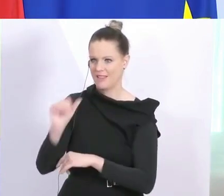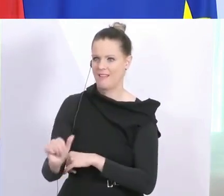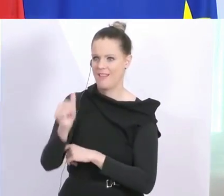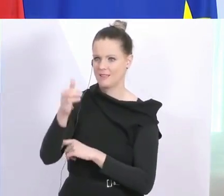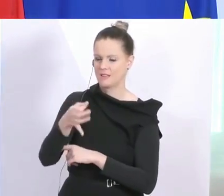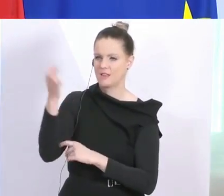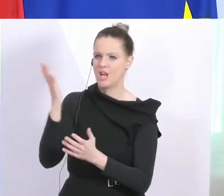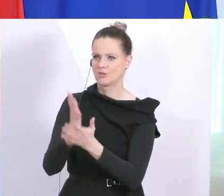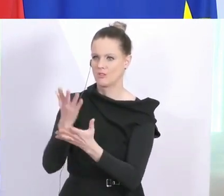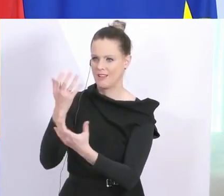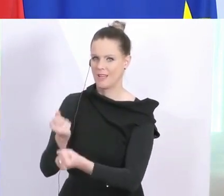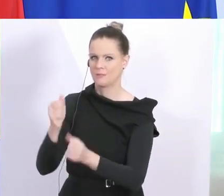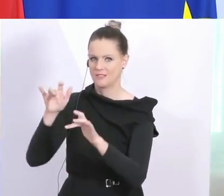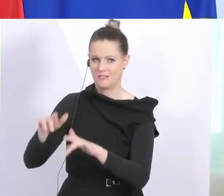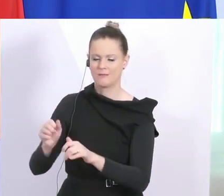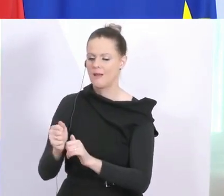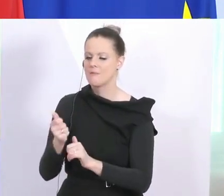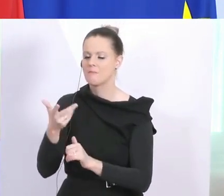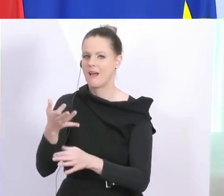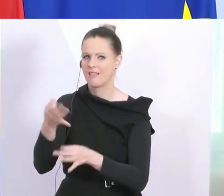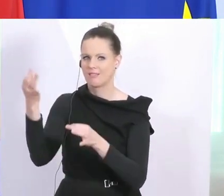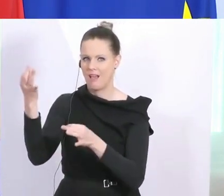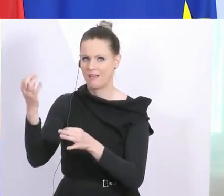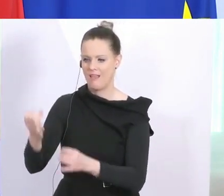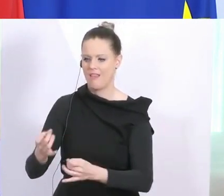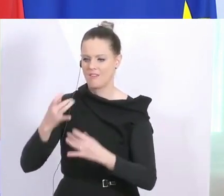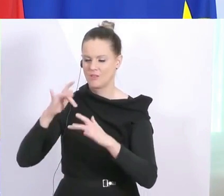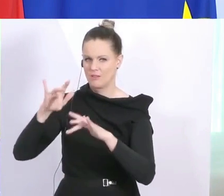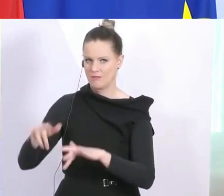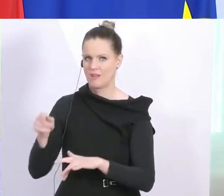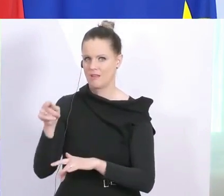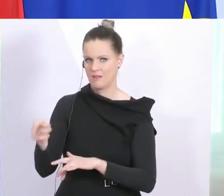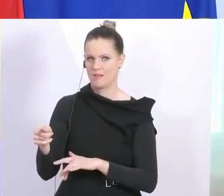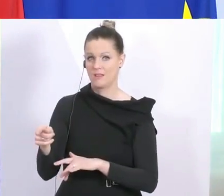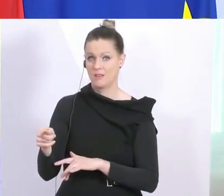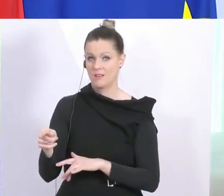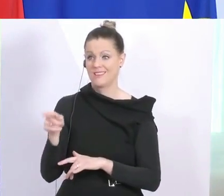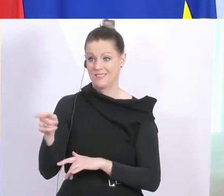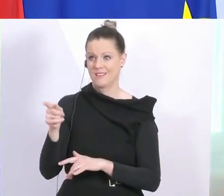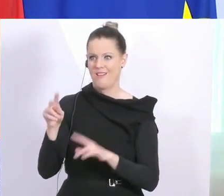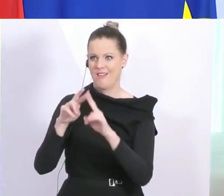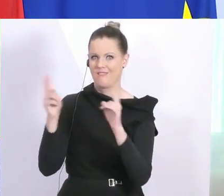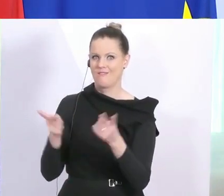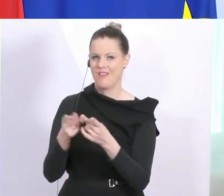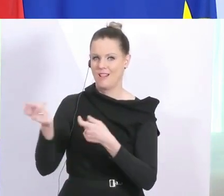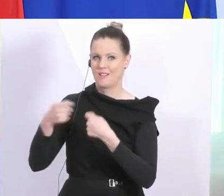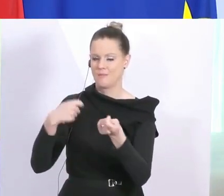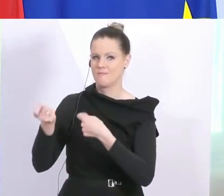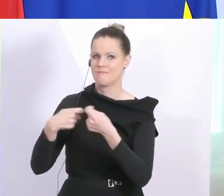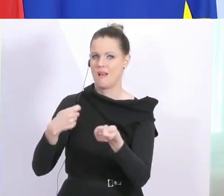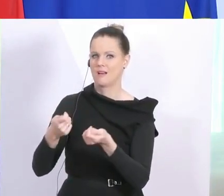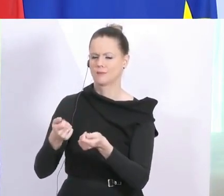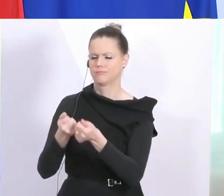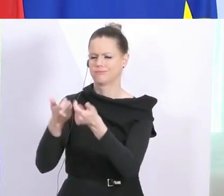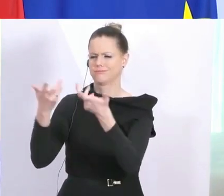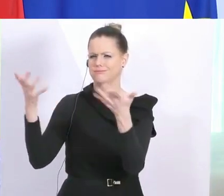anschlagen, sondern erst nach einigen Tagen. Und die gibt es am Weltmarkt in deutlich größeren Kapazitäten. Da wird